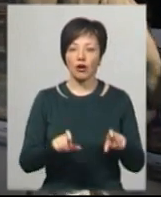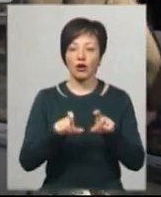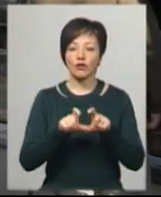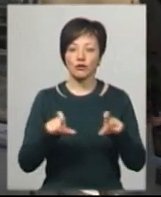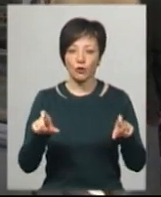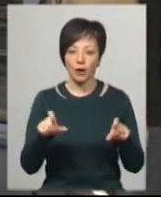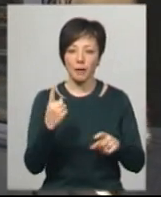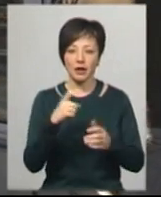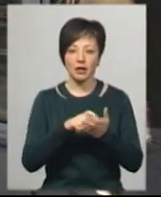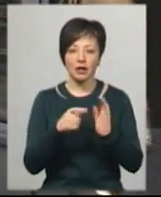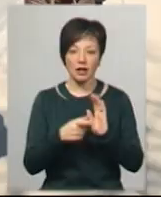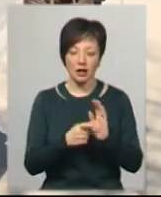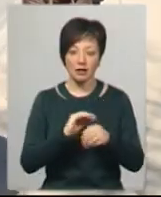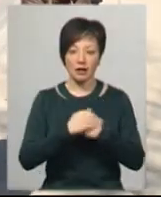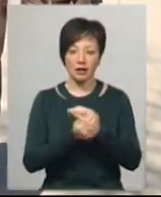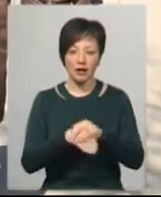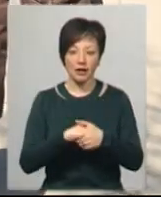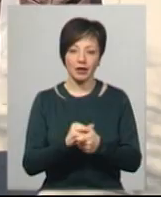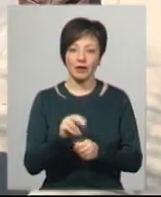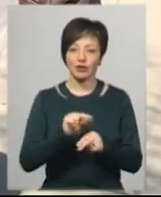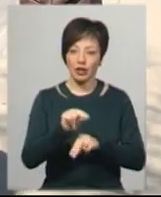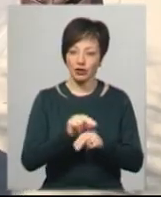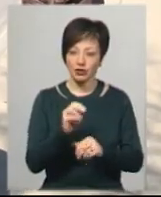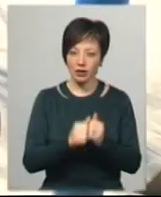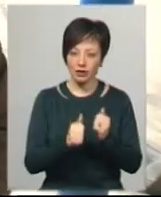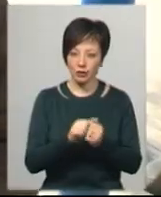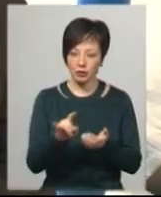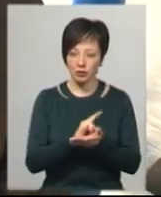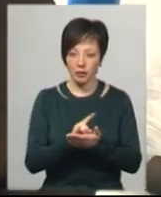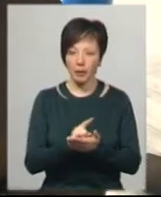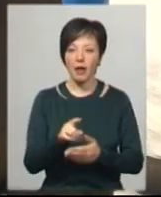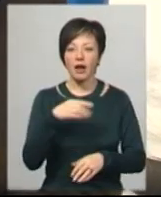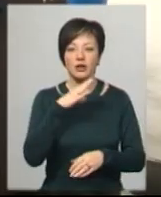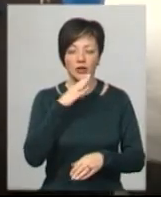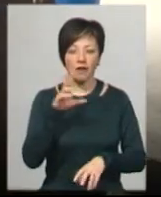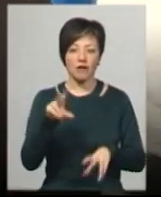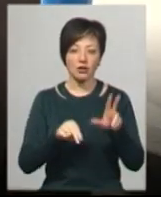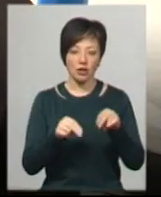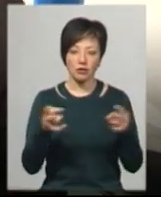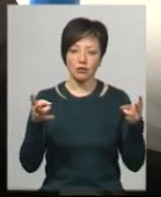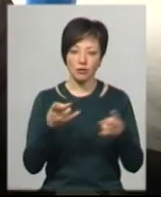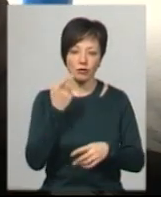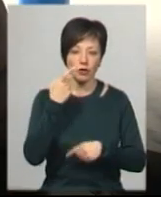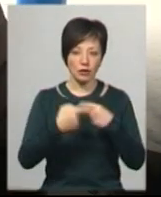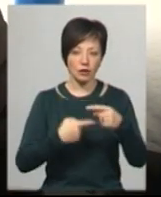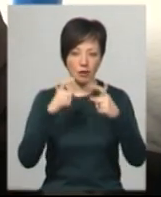руки змиломити і доволі часто. Вважає задоцільне постійно носити маску хмельничанка Людмила. Ну, я думаю,